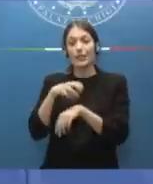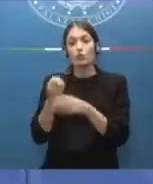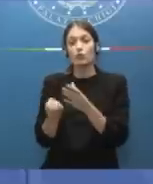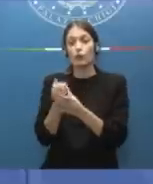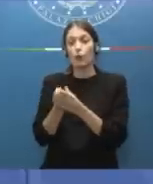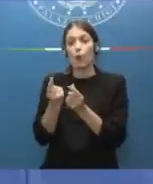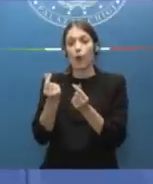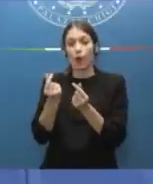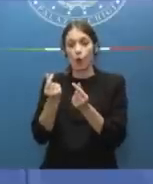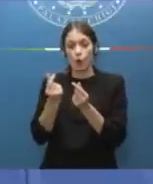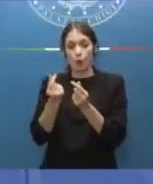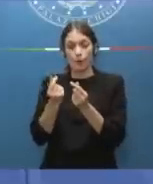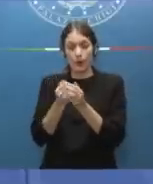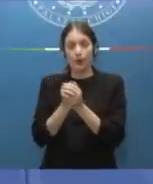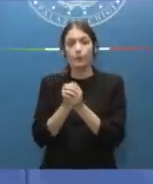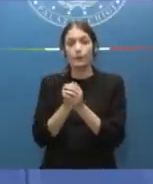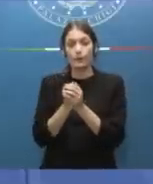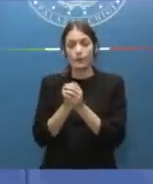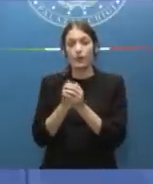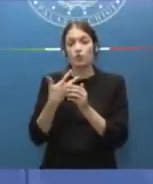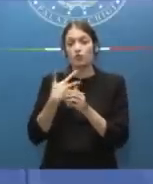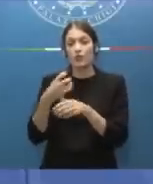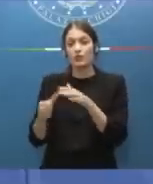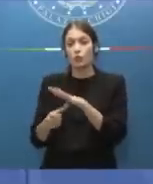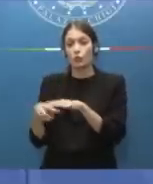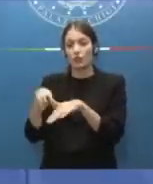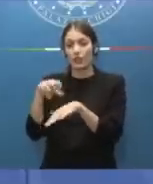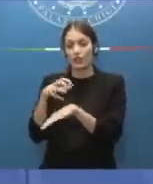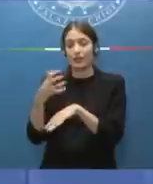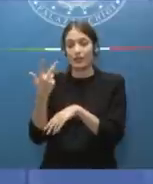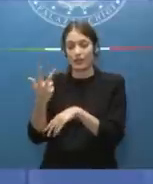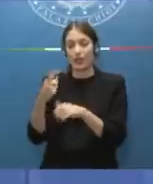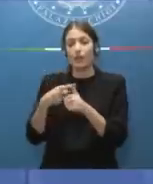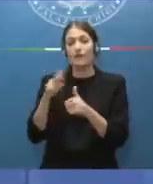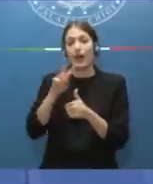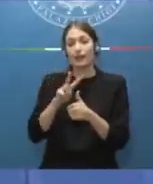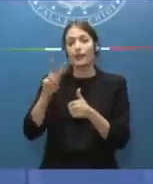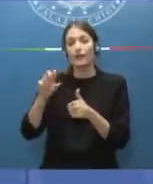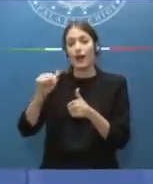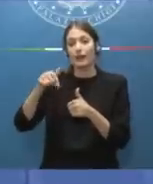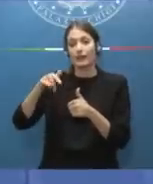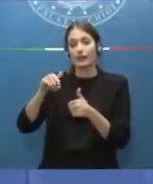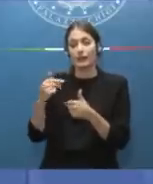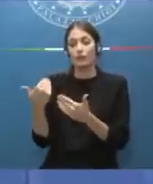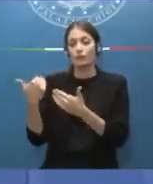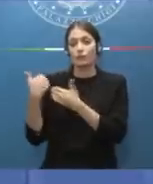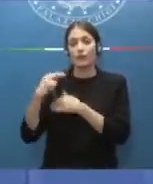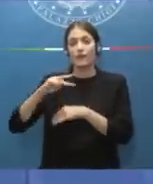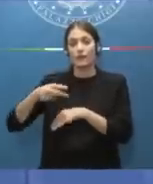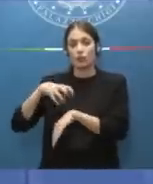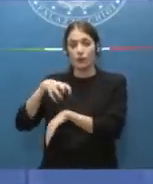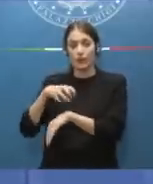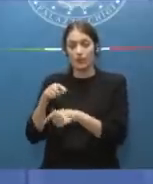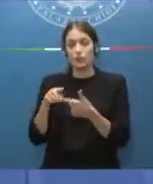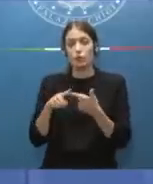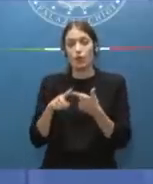Economico ha tre sottosegretari, che sono Valentino Valentini, che assumerà l'incarico di viceministro,